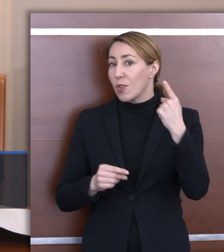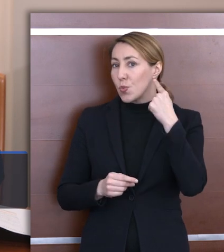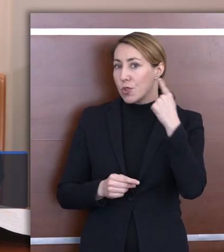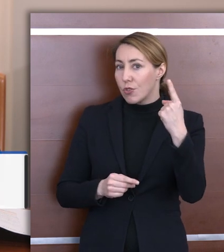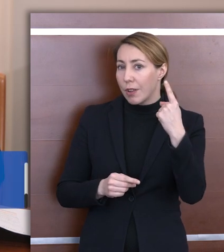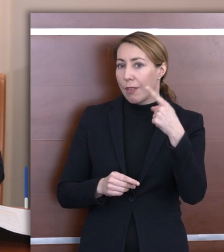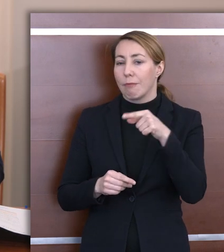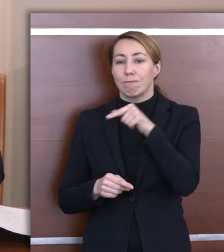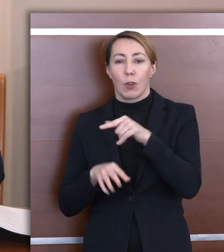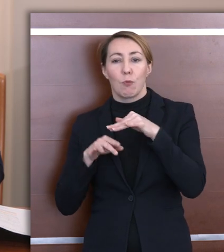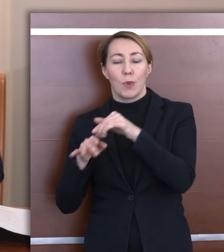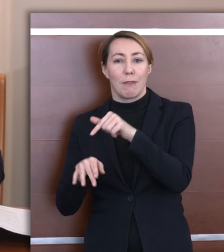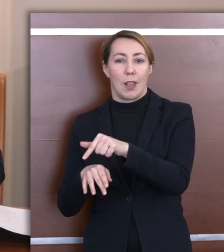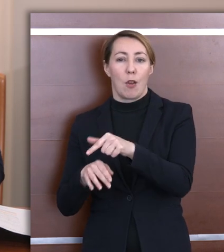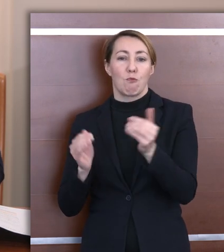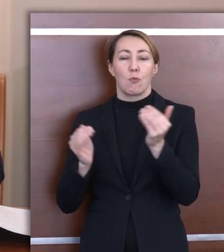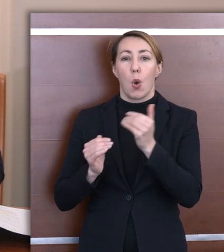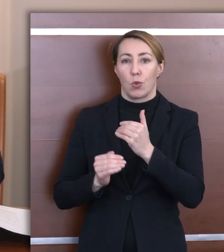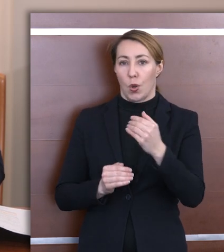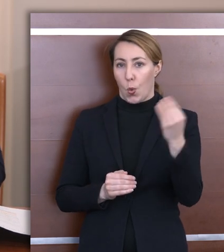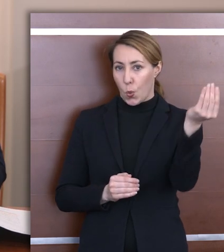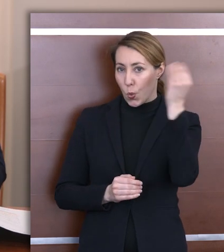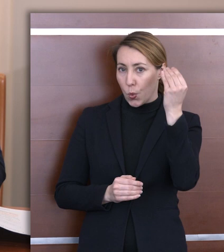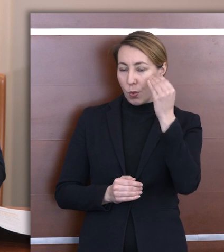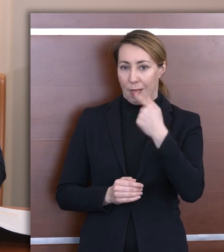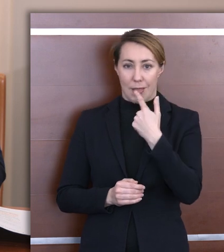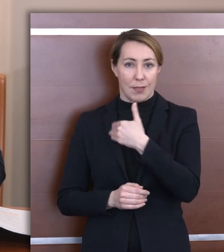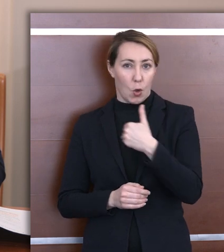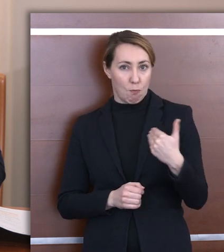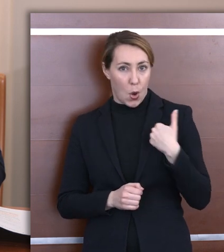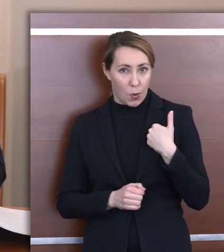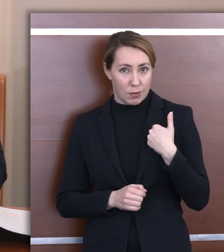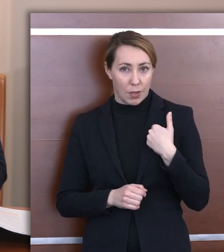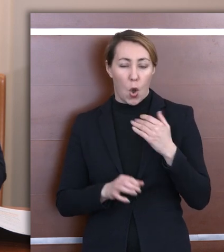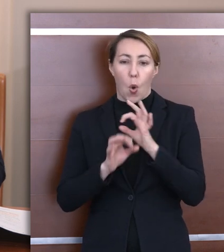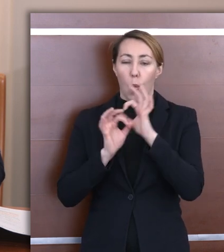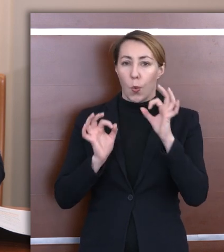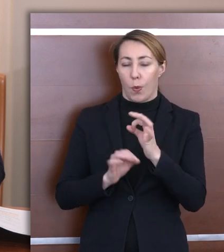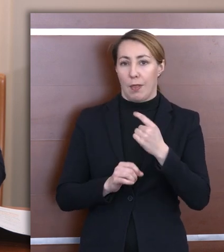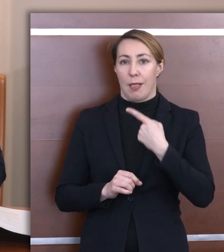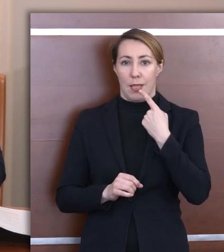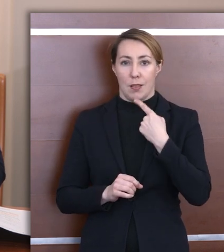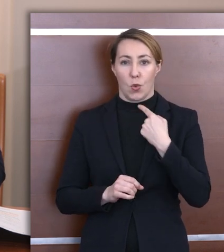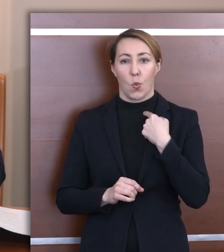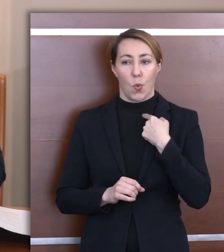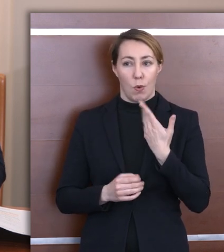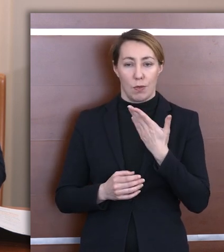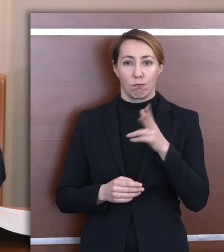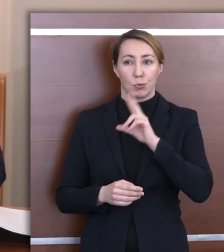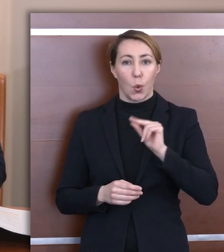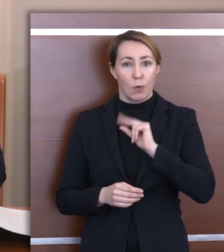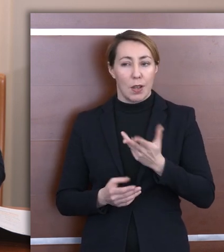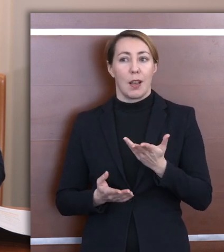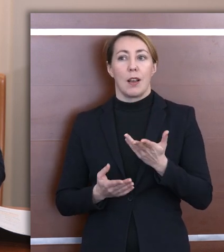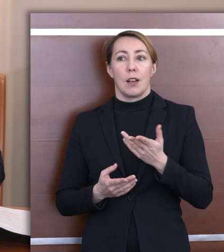możliwość nauczenia się języka polskiego, również języka fonicznego, czyli języka, w którym co do